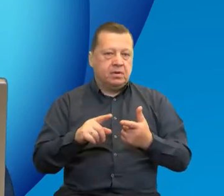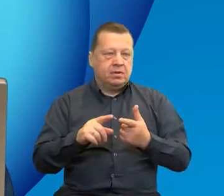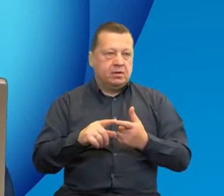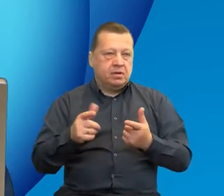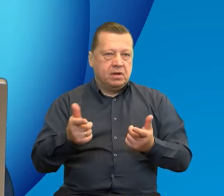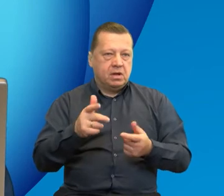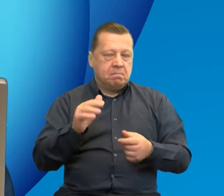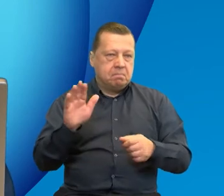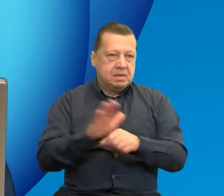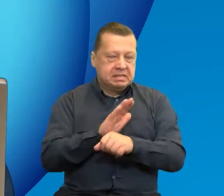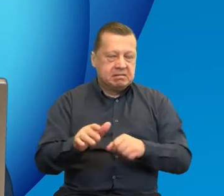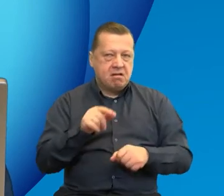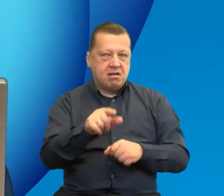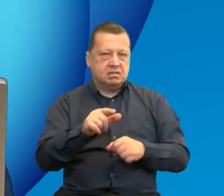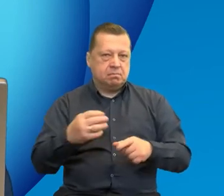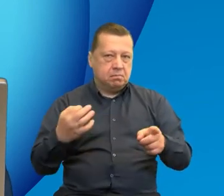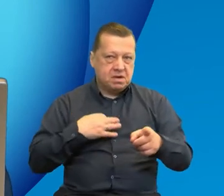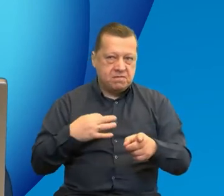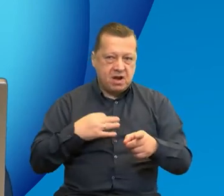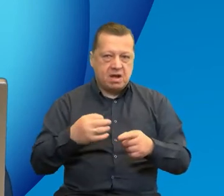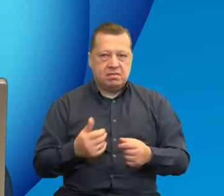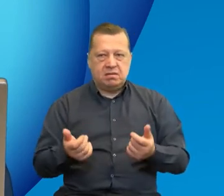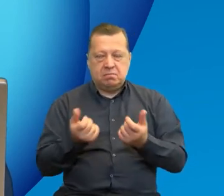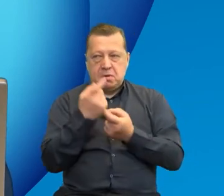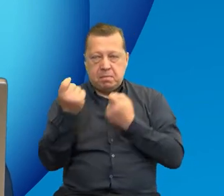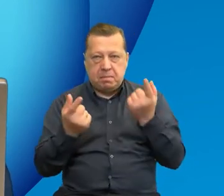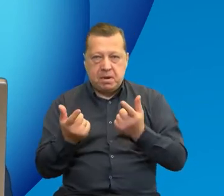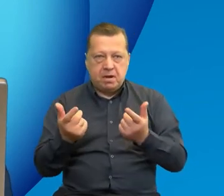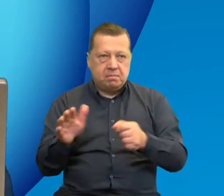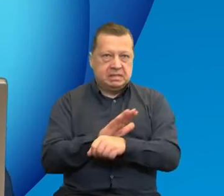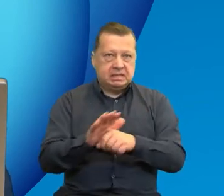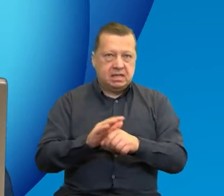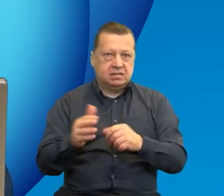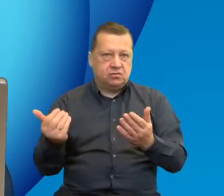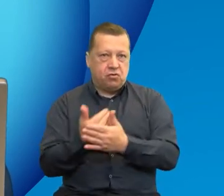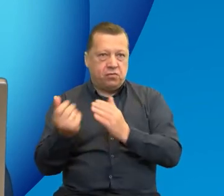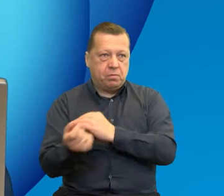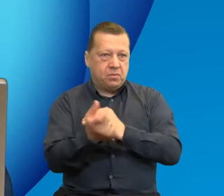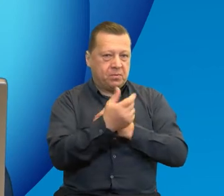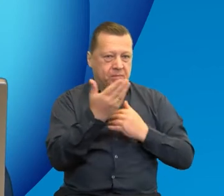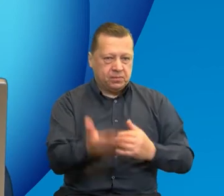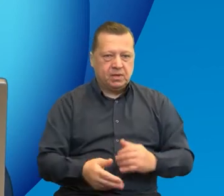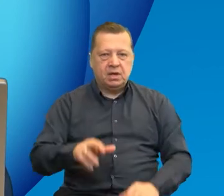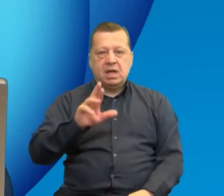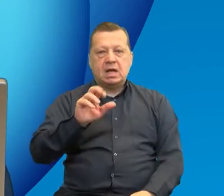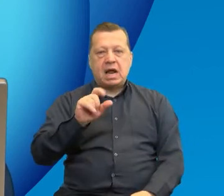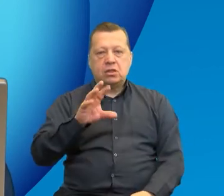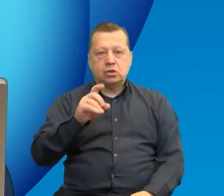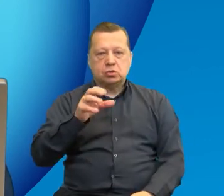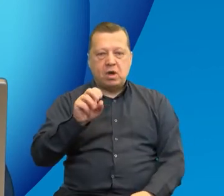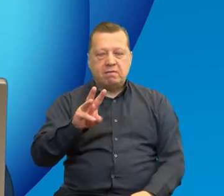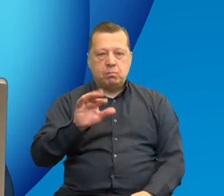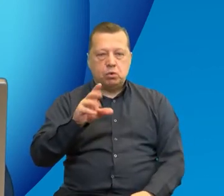potencjale komercyjnym, powstają nowe pomysły biznesowe. I już łączymy się z Panem Radosławem Gurdakiem